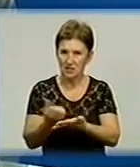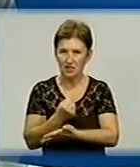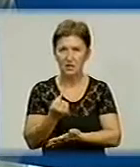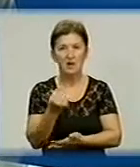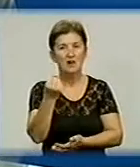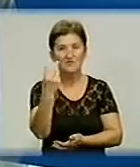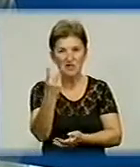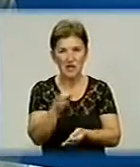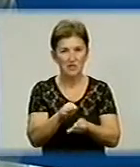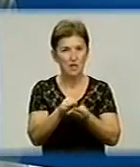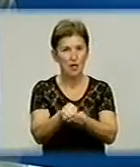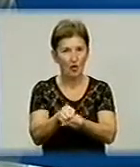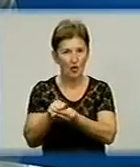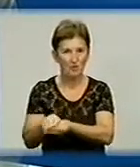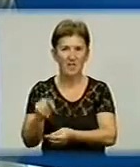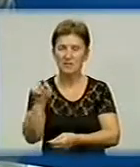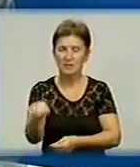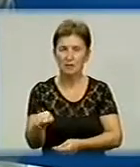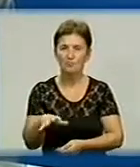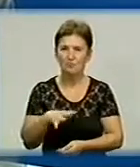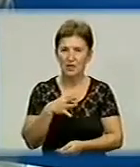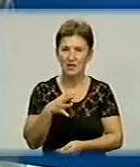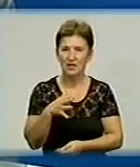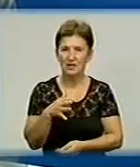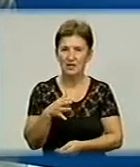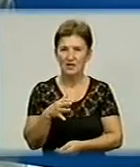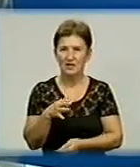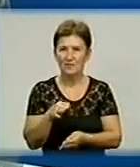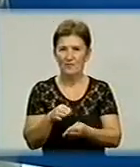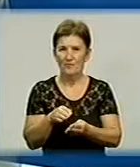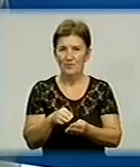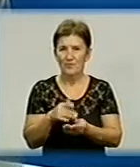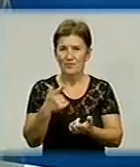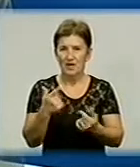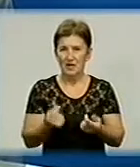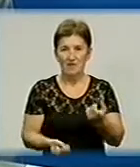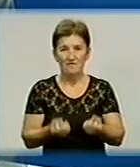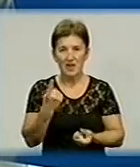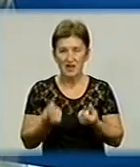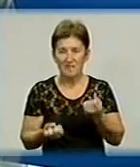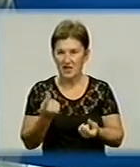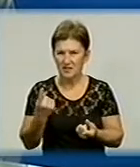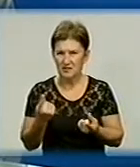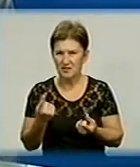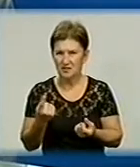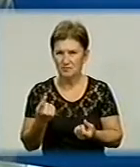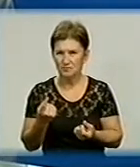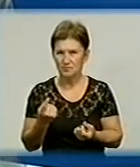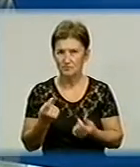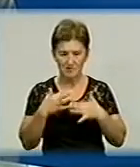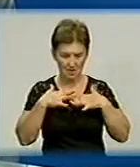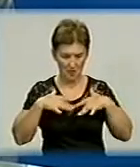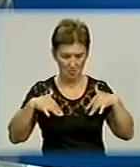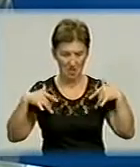12 поховань. Серед них було поховання середини Другої тисячоліття до Нової ери, де були виявлені намисто